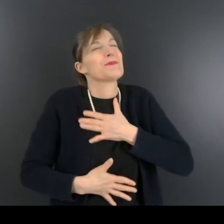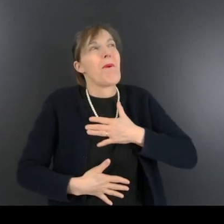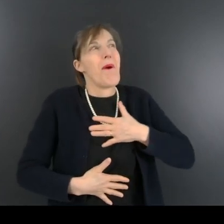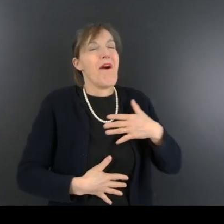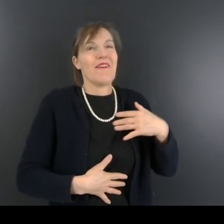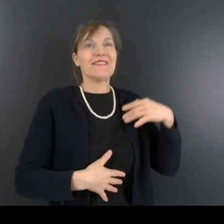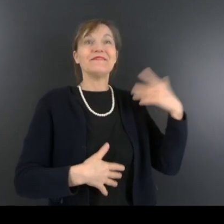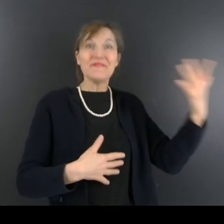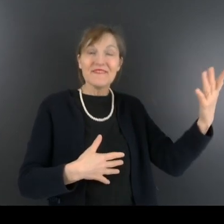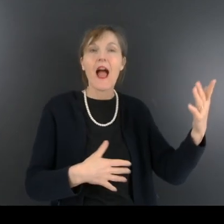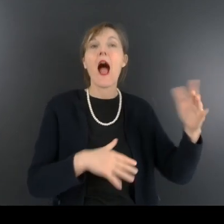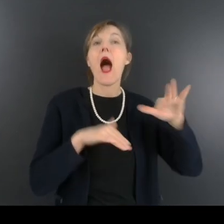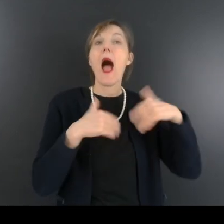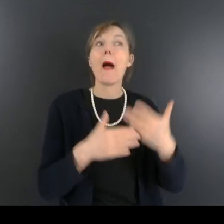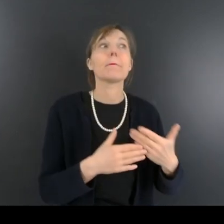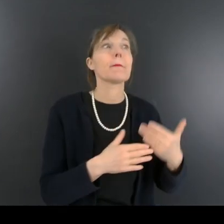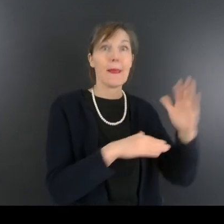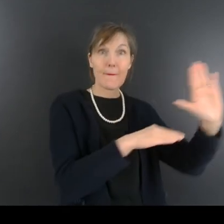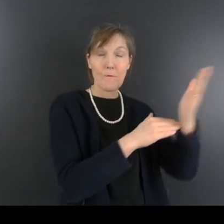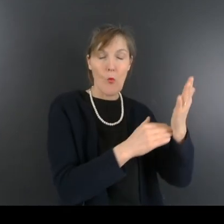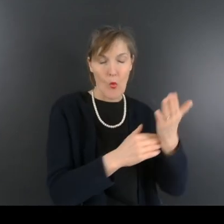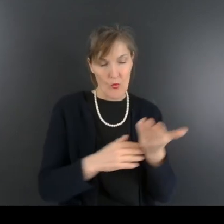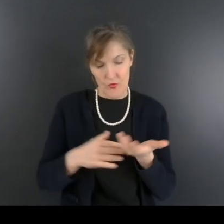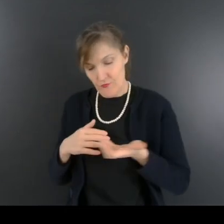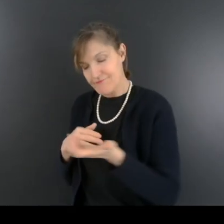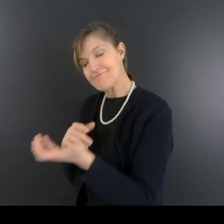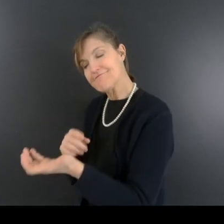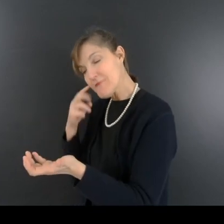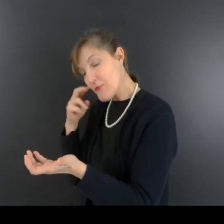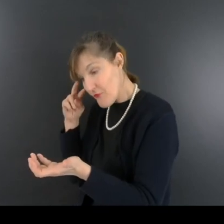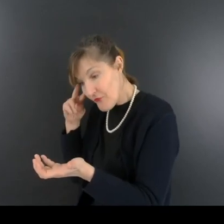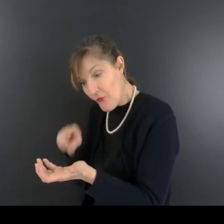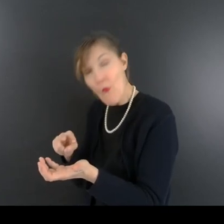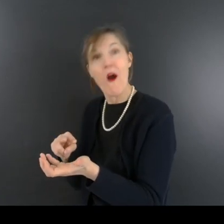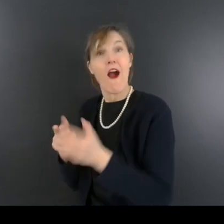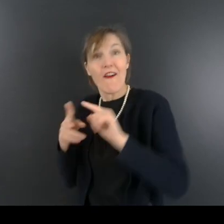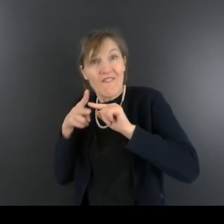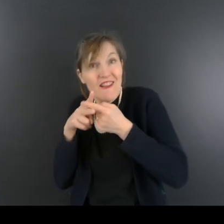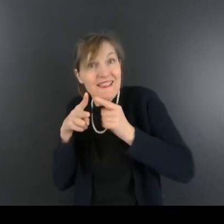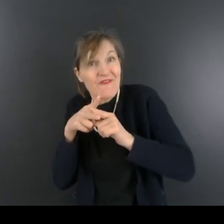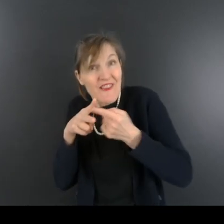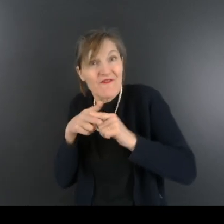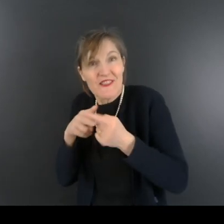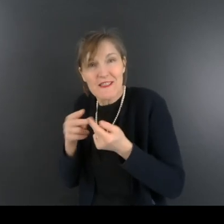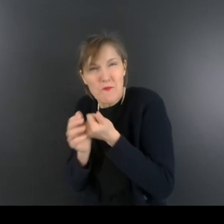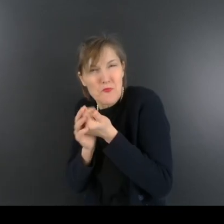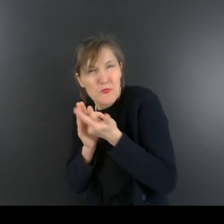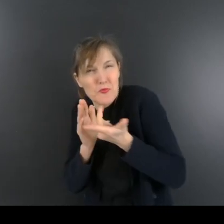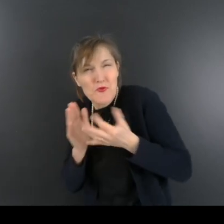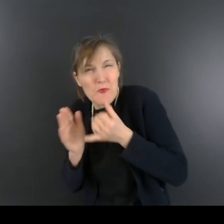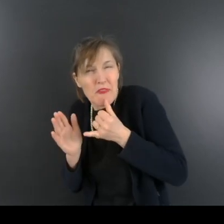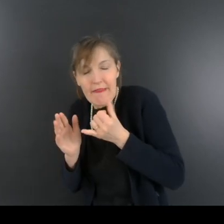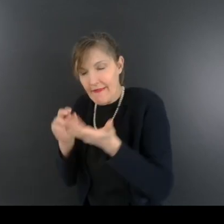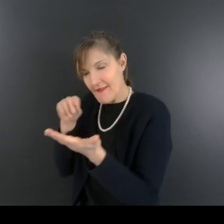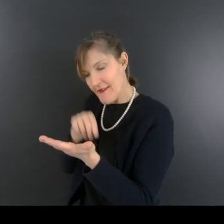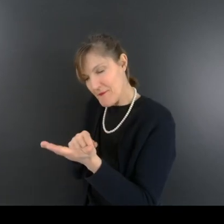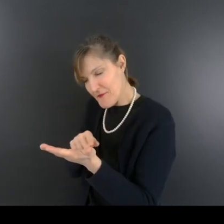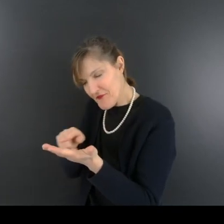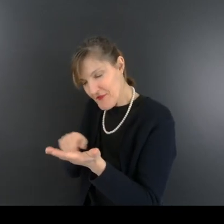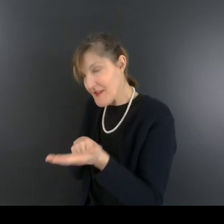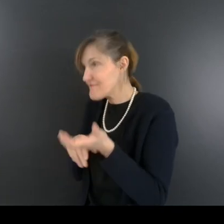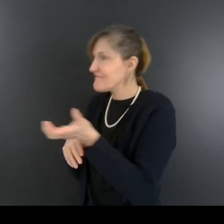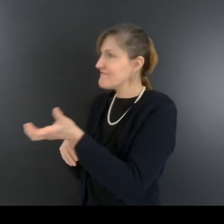Puis il me tendit dans sa poume ouverte pour que je les examine une poignée de petites vis de